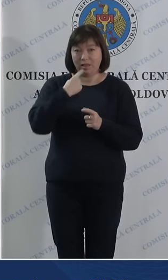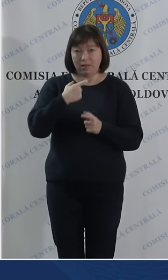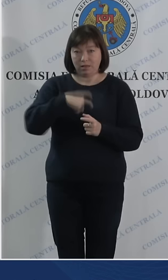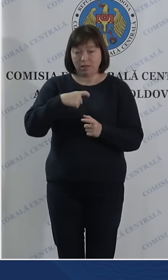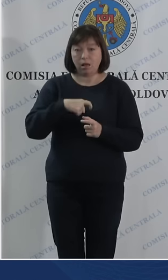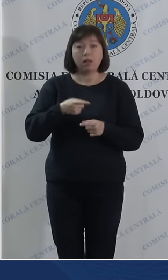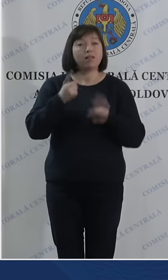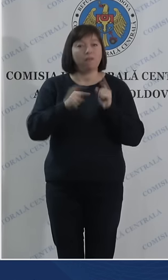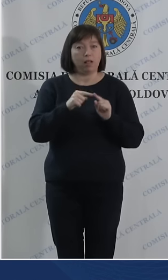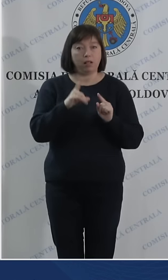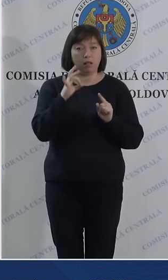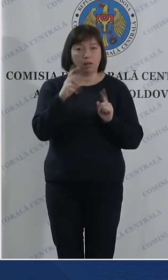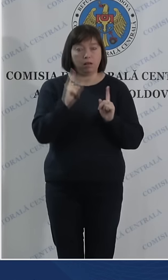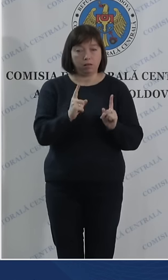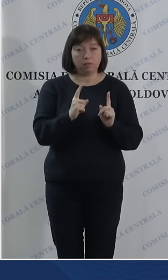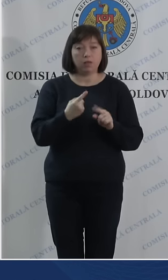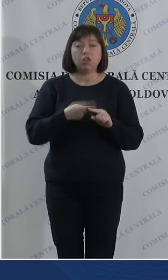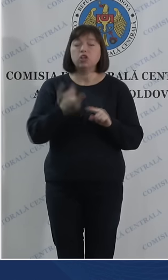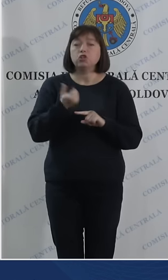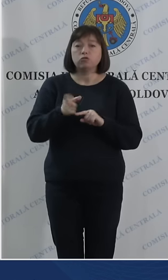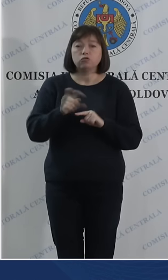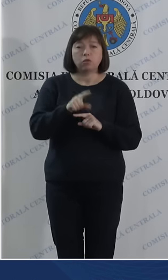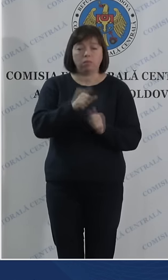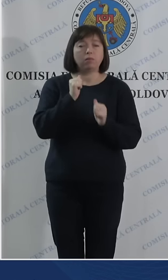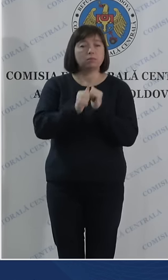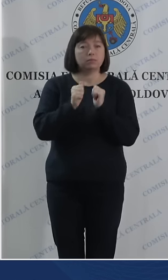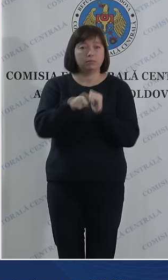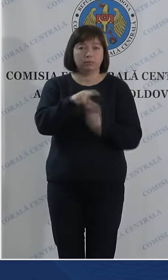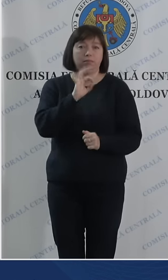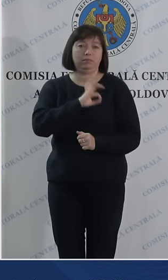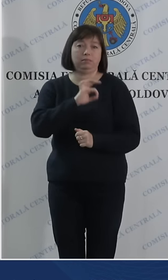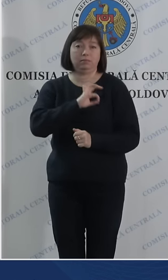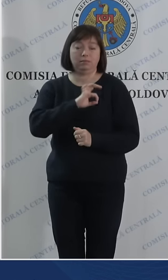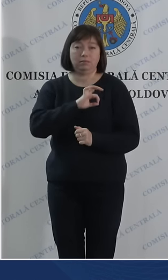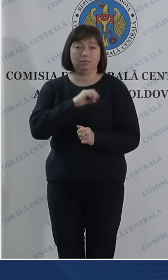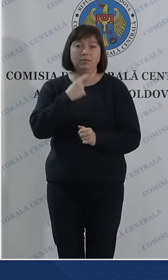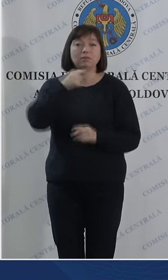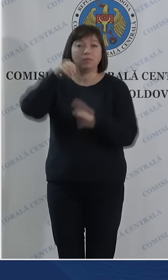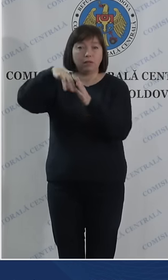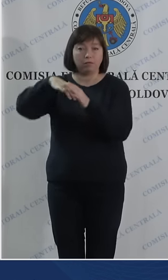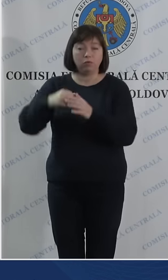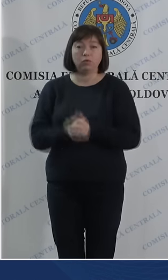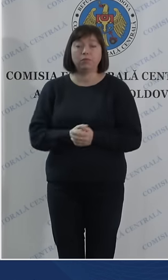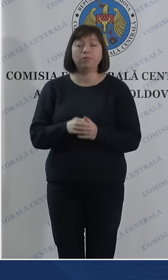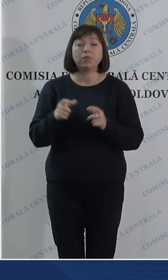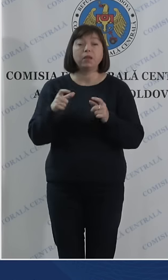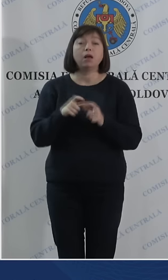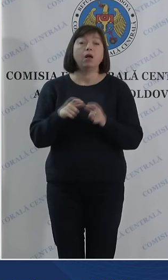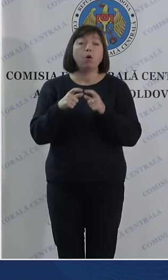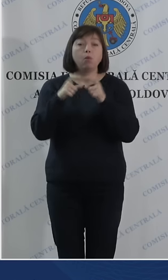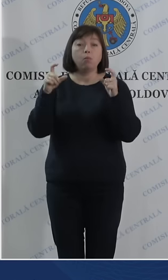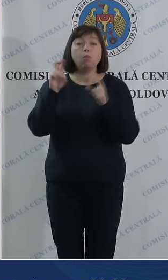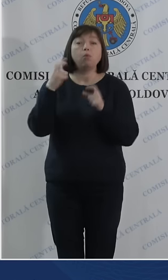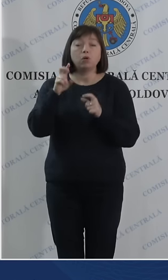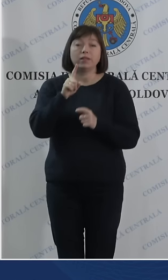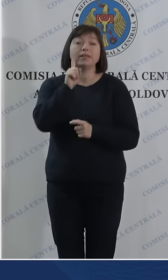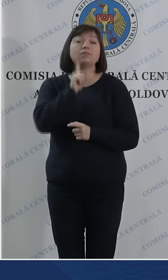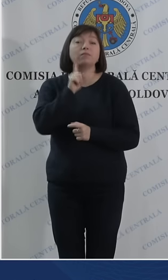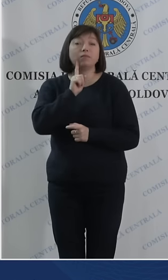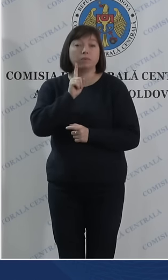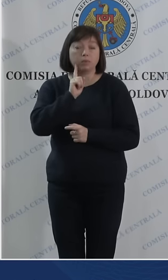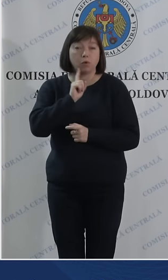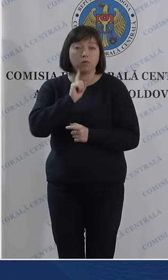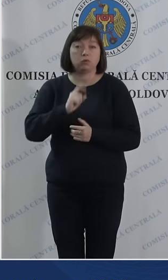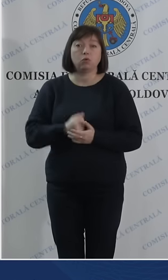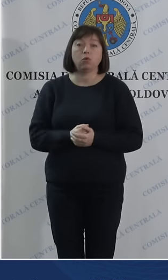valabil, acesta este cel mai frecvent document utilizat la vot, Buletin de identitate provizoriu,